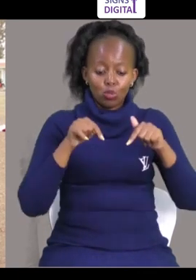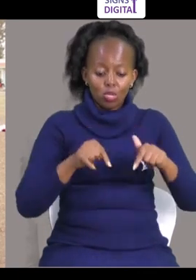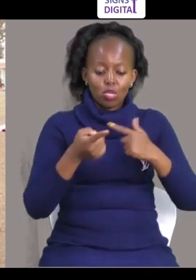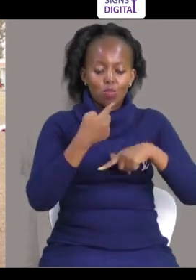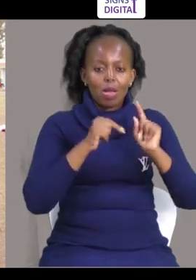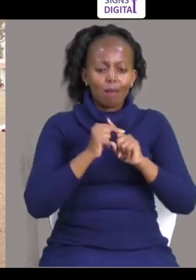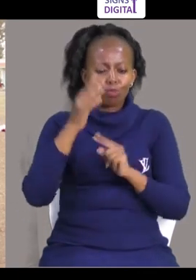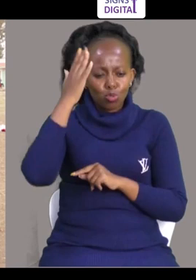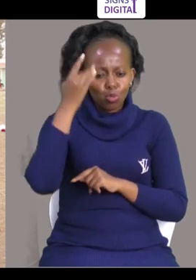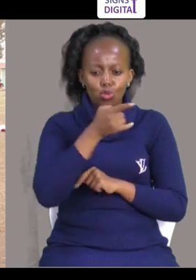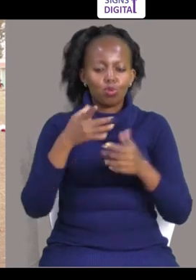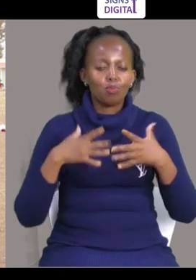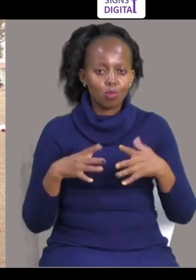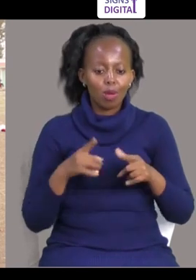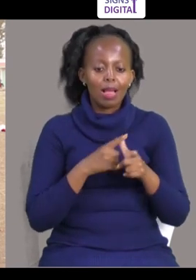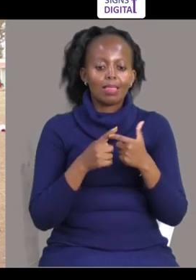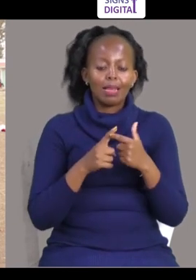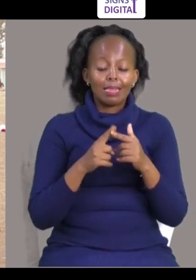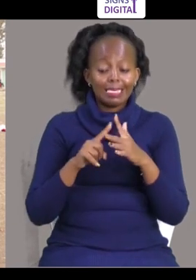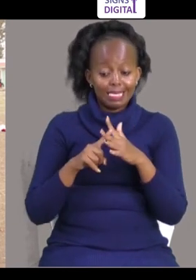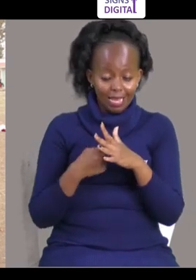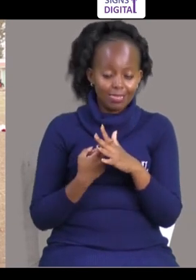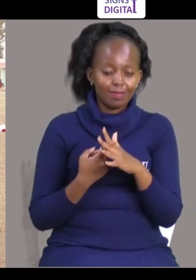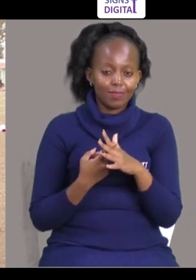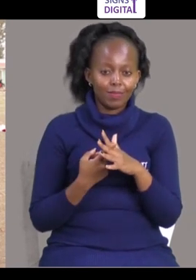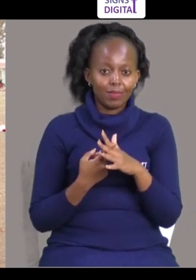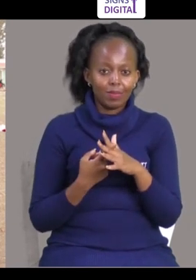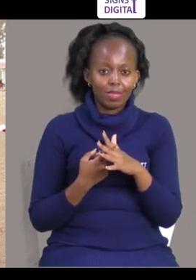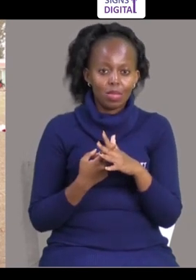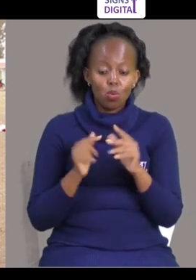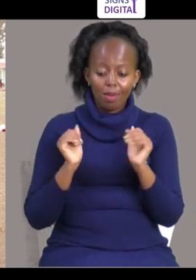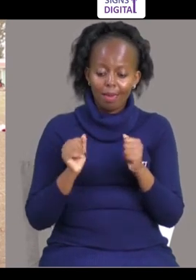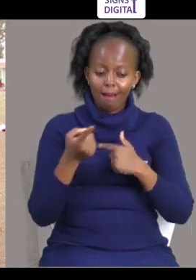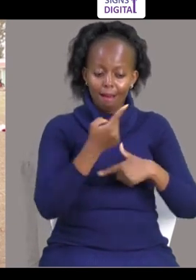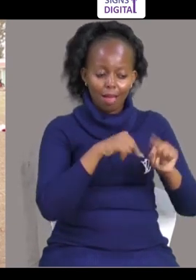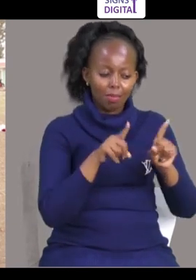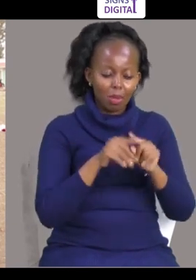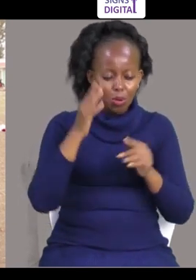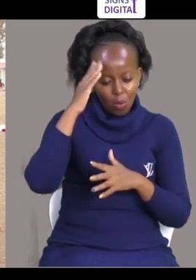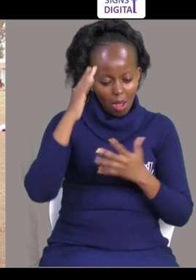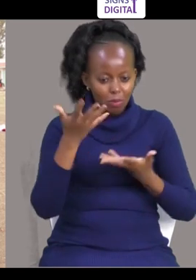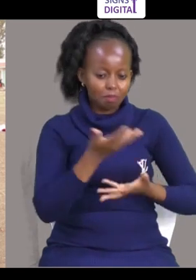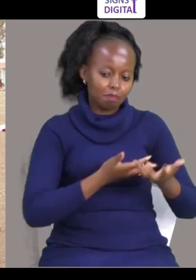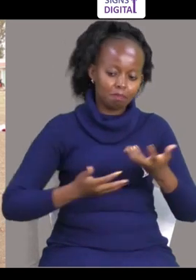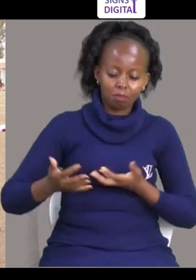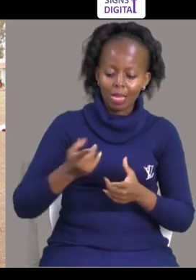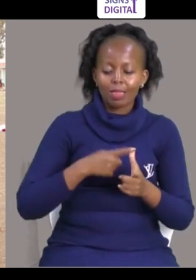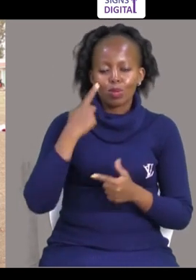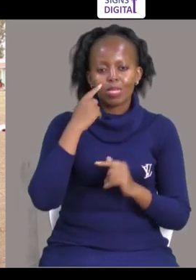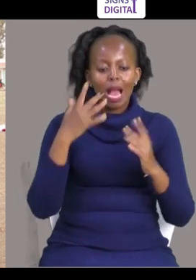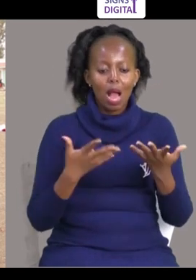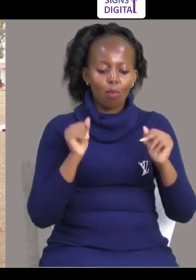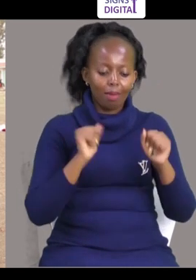koba tutakuja So leo tumekuja diyo tujuane na njini Ini muanzo. Tutakuwa tunakuja